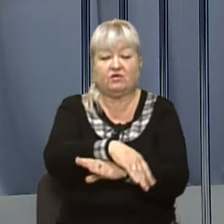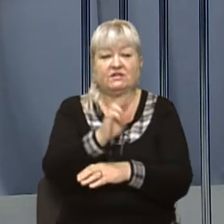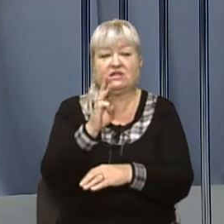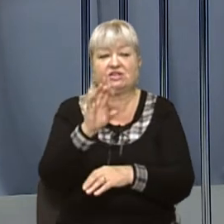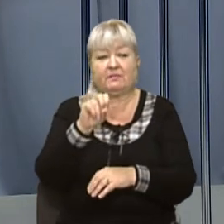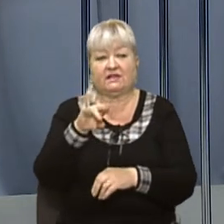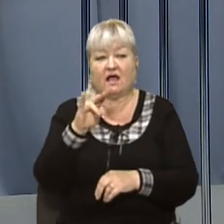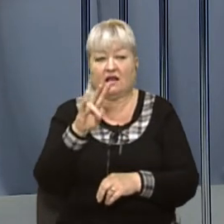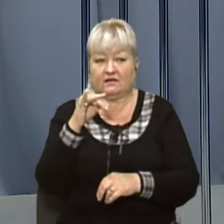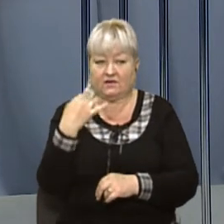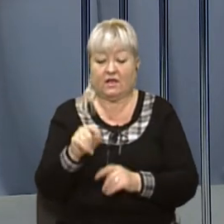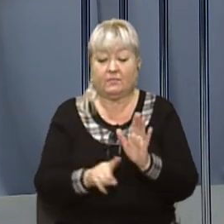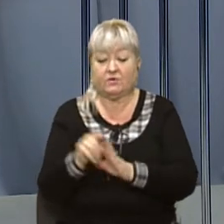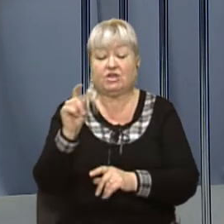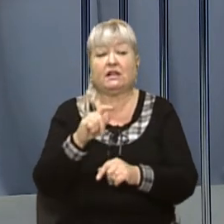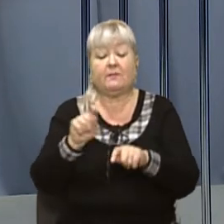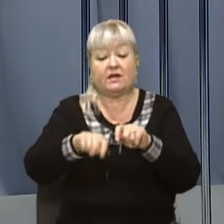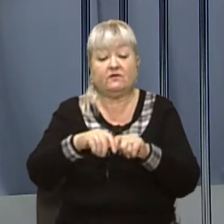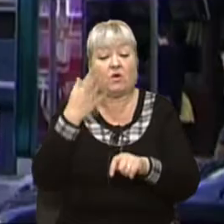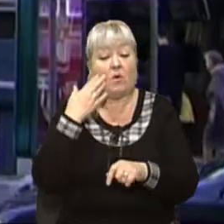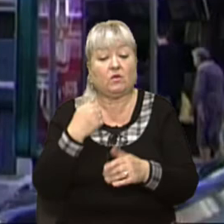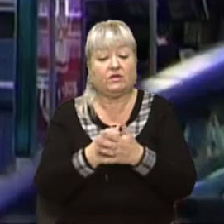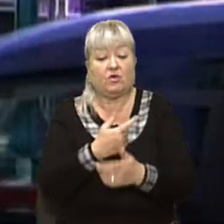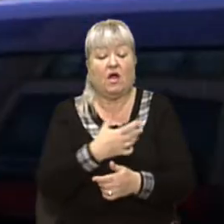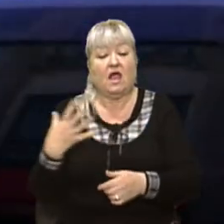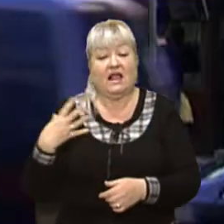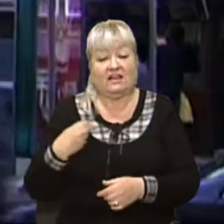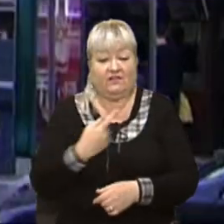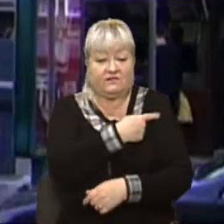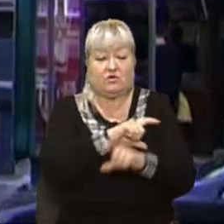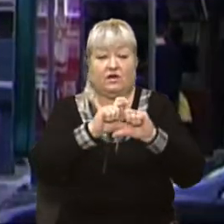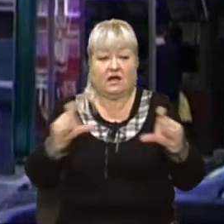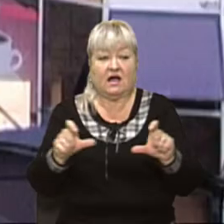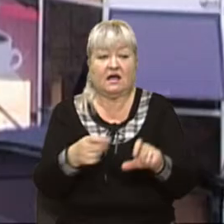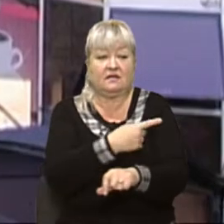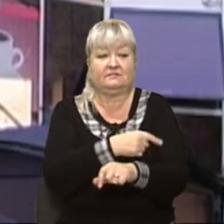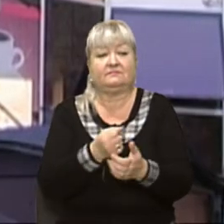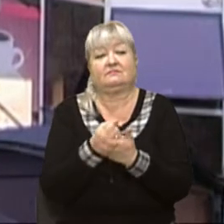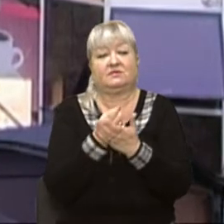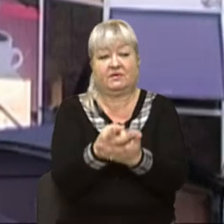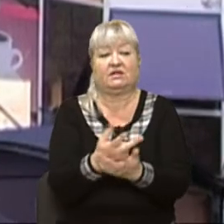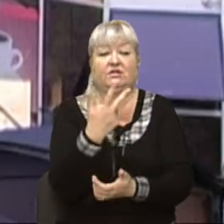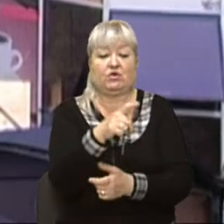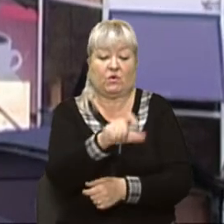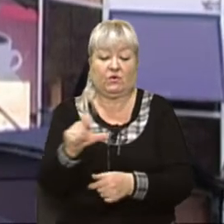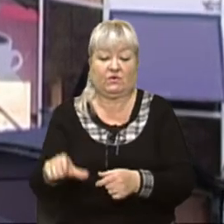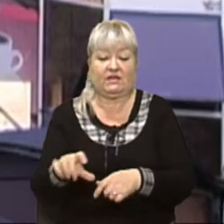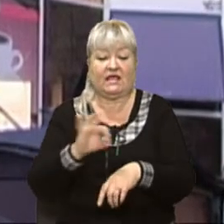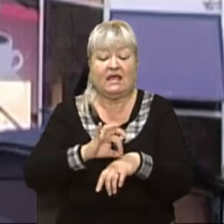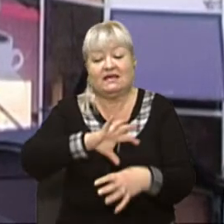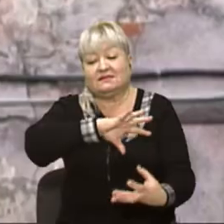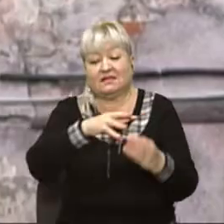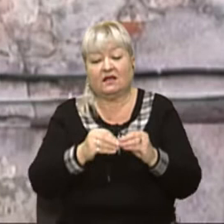Розпочали перевірку після того, як до Львівської обласної інфекційної клінічної лікарні госпіталізували трьох людей із діагнозом гостра